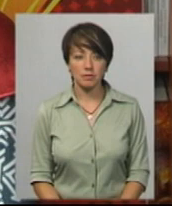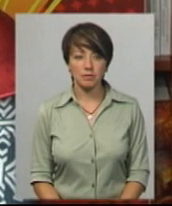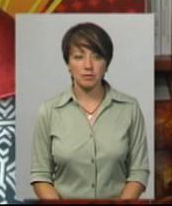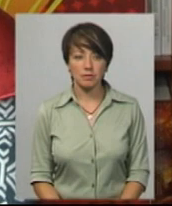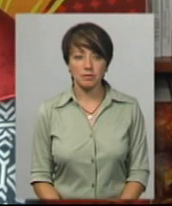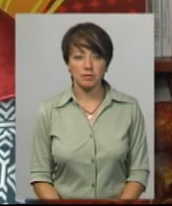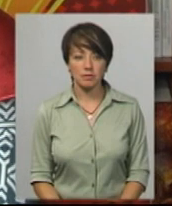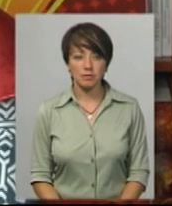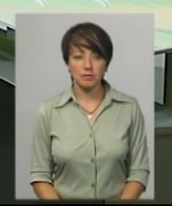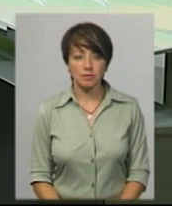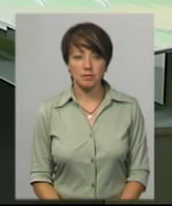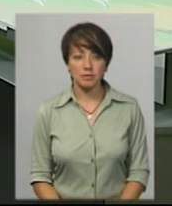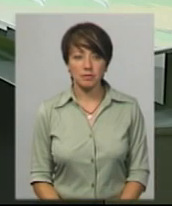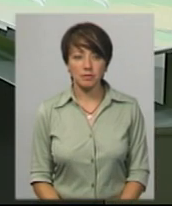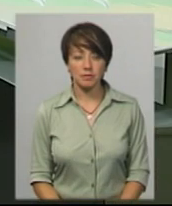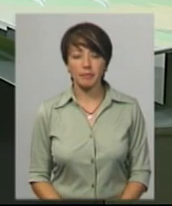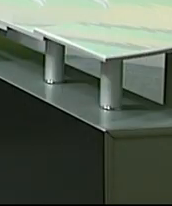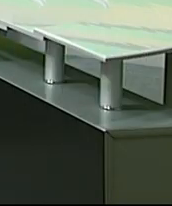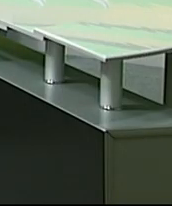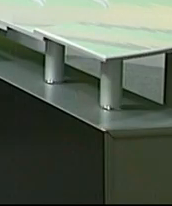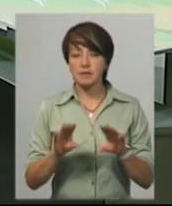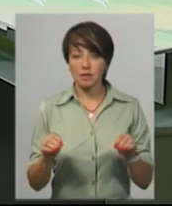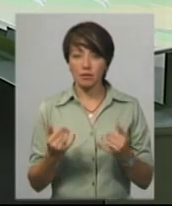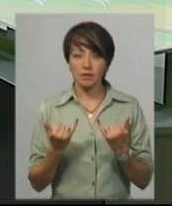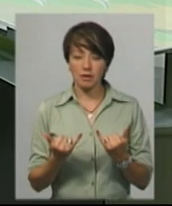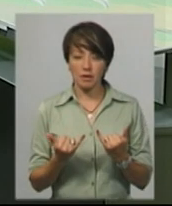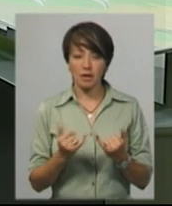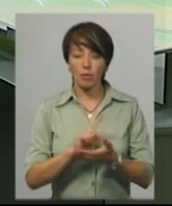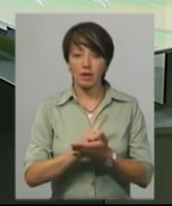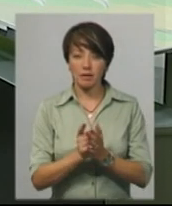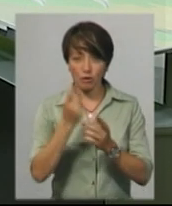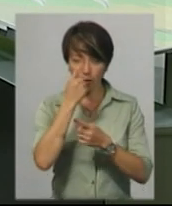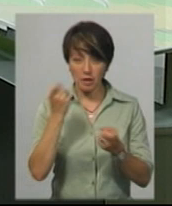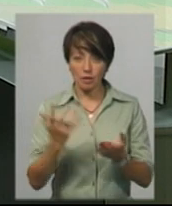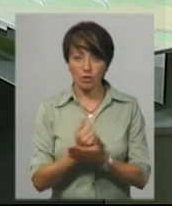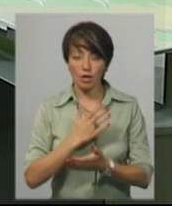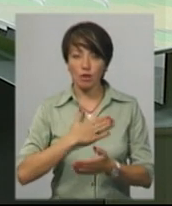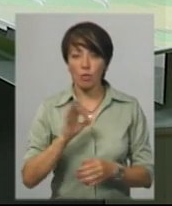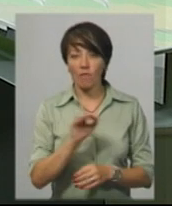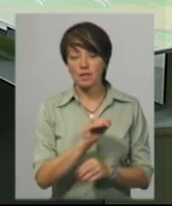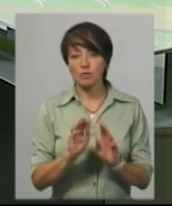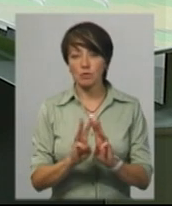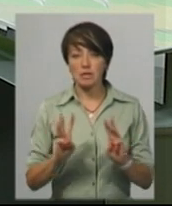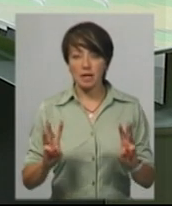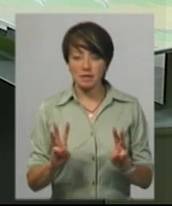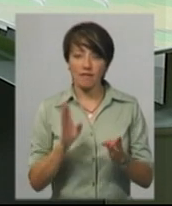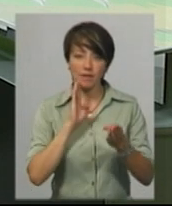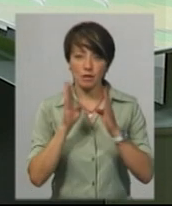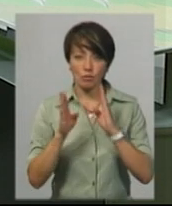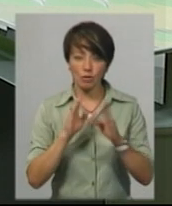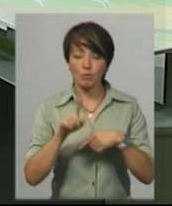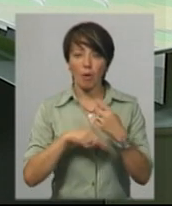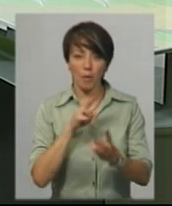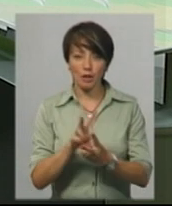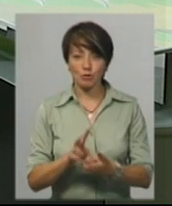Суспільному. Хмельницький. Це всі новини на цю годину. Оперативну інформацію знаходьте на нашому офіційному сайті та на сторінці у Фейсбук.